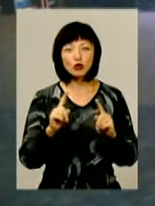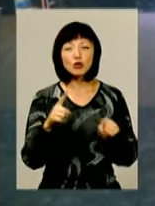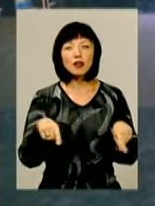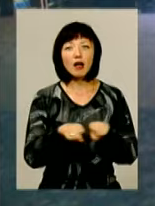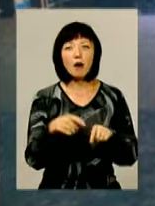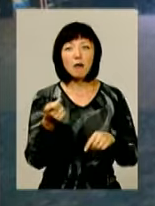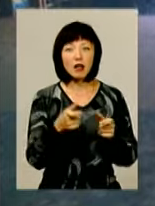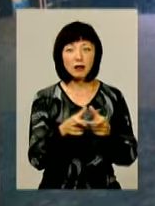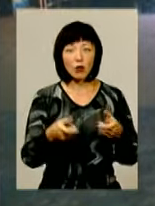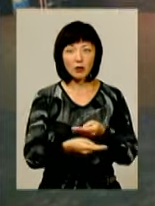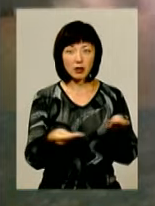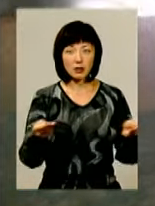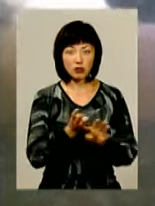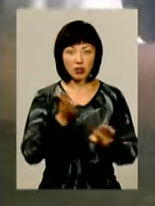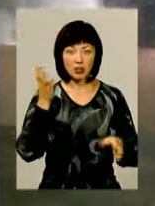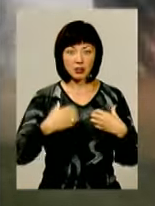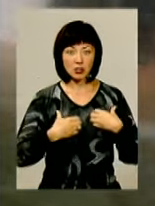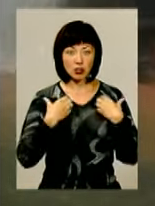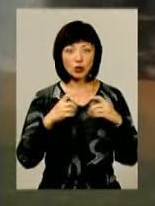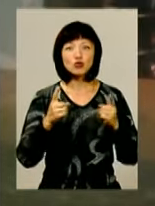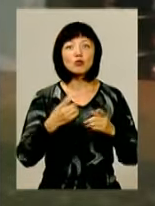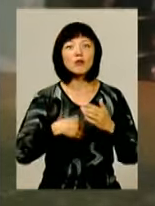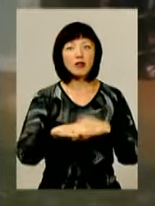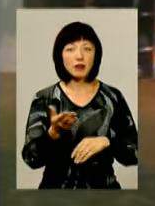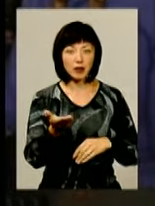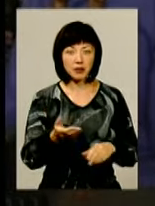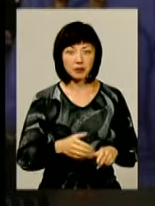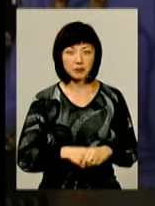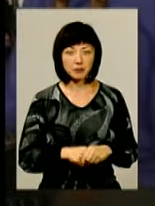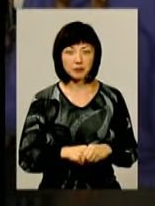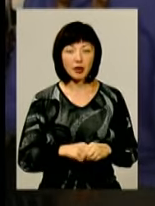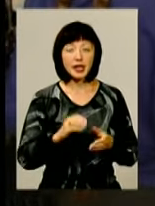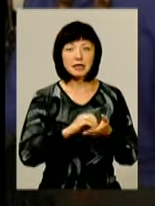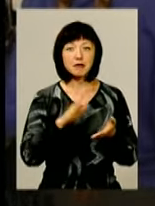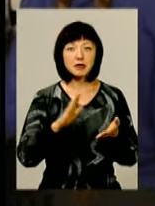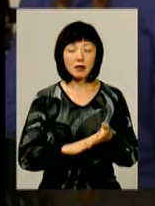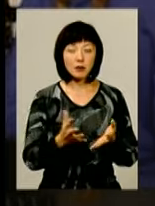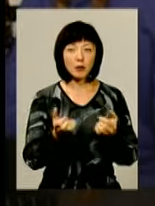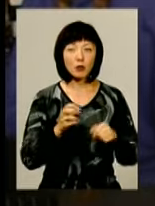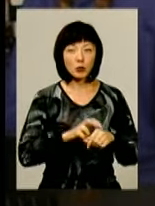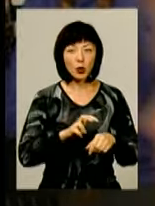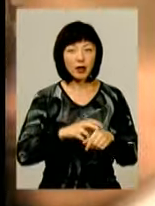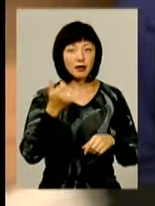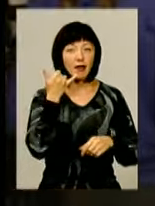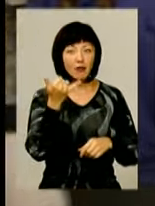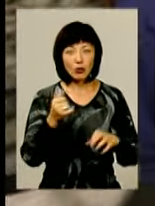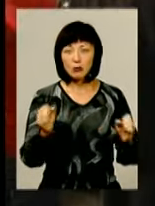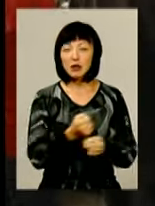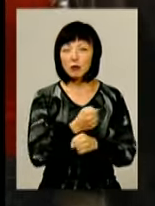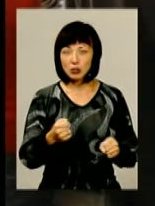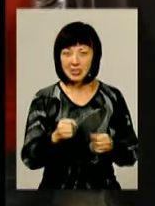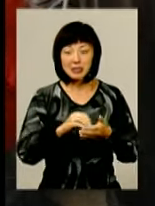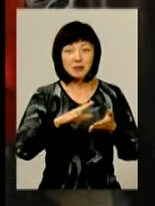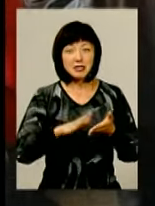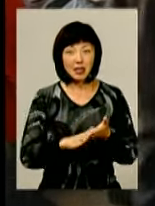мало талонів віддається, такі черги страшні? А чому ви йдете? Записатися на прийом до лікаря телефоном – неможливо.